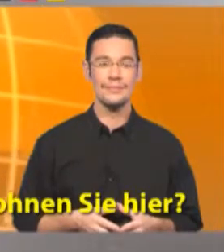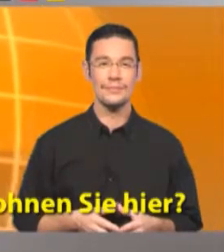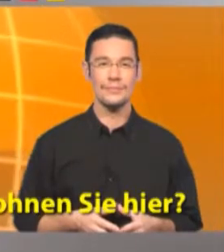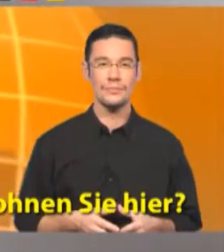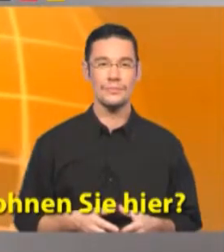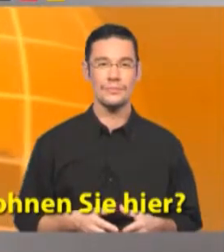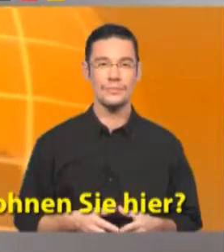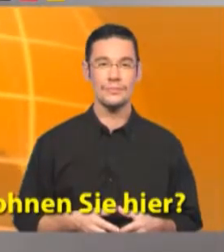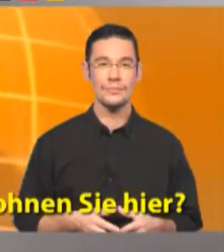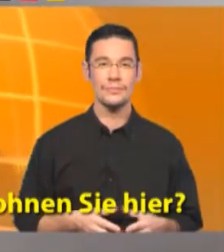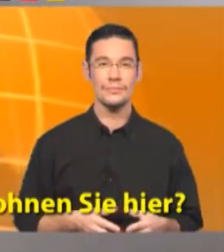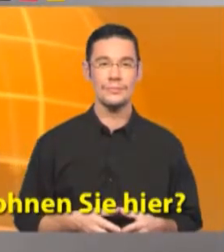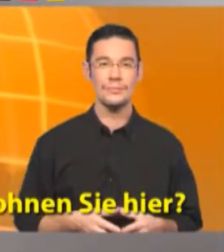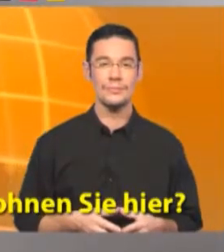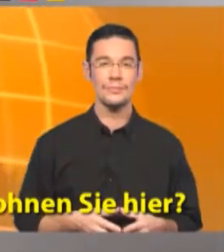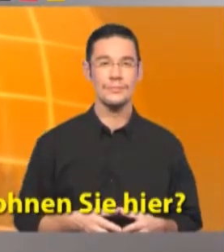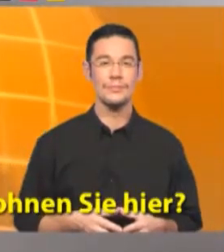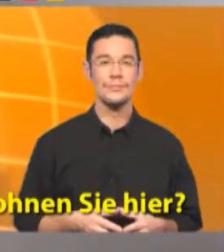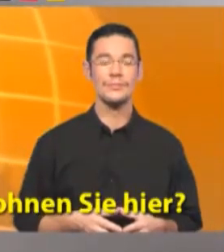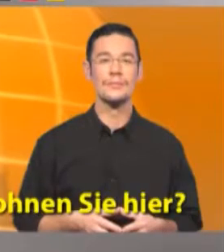Dove alloggia?